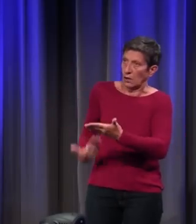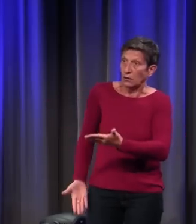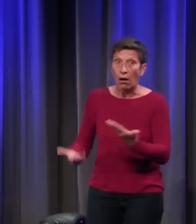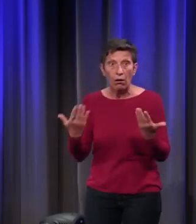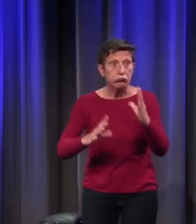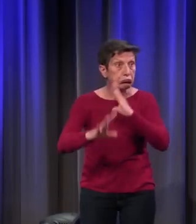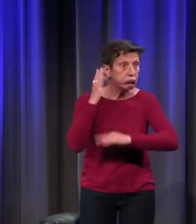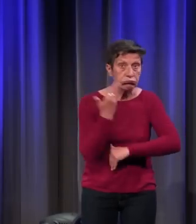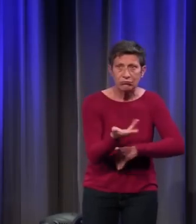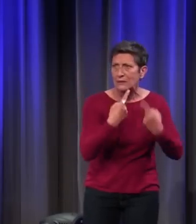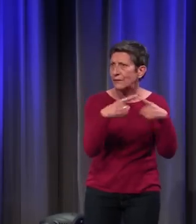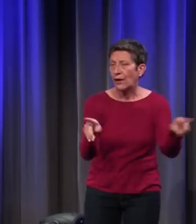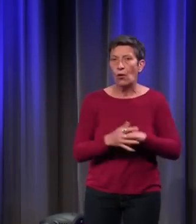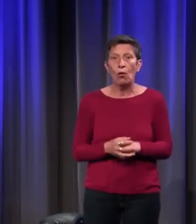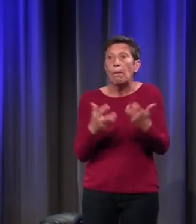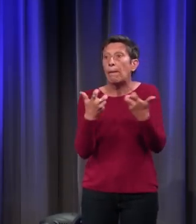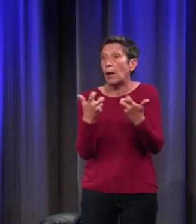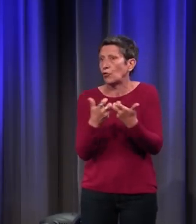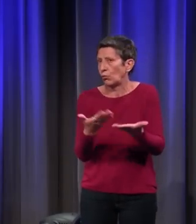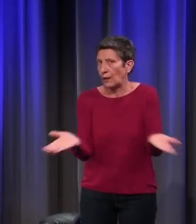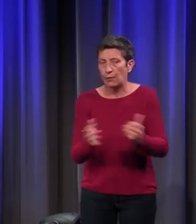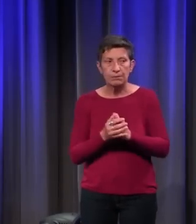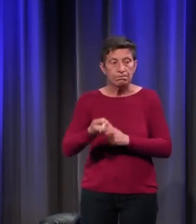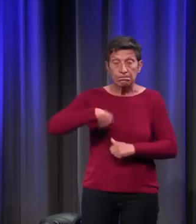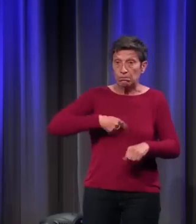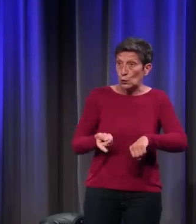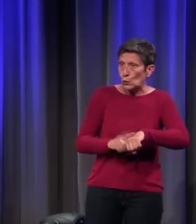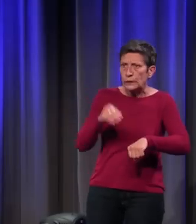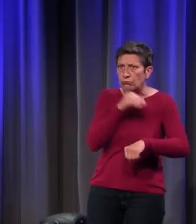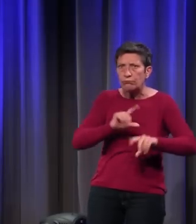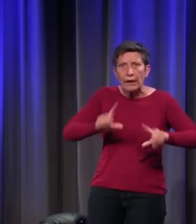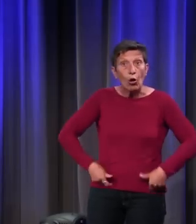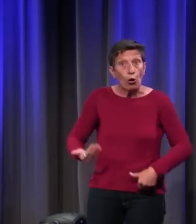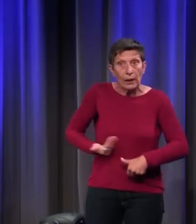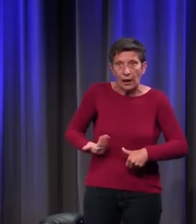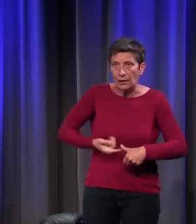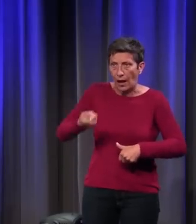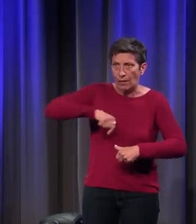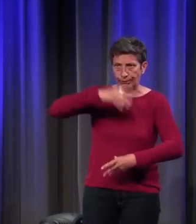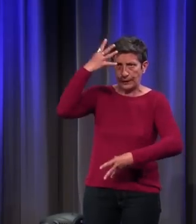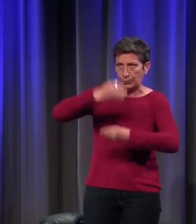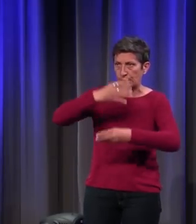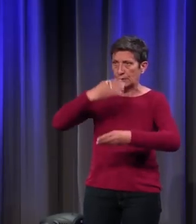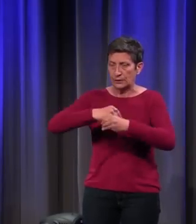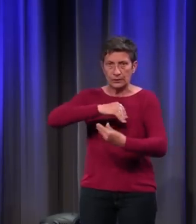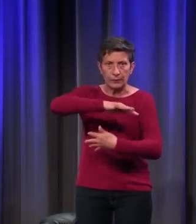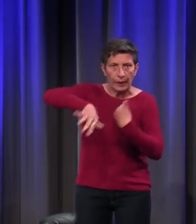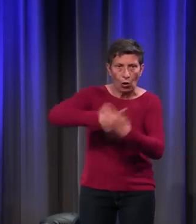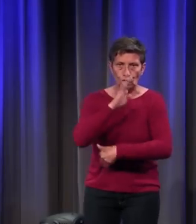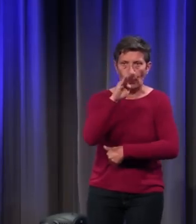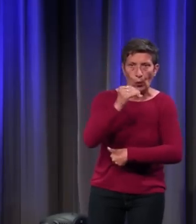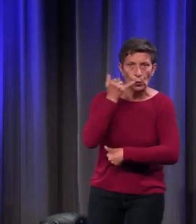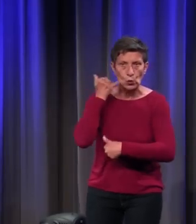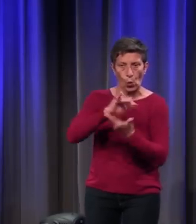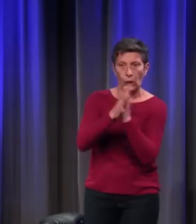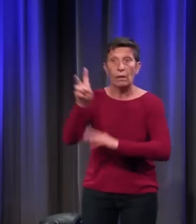Pour un exemple simple, nous, dès l'école maternelle, nous avons appris à mélanger du bleu et du jaune